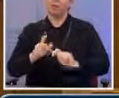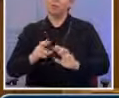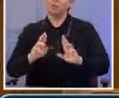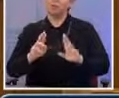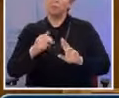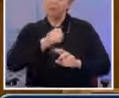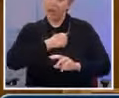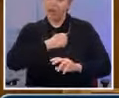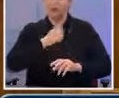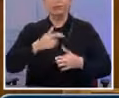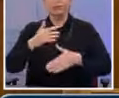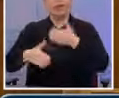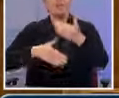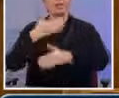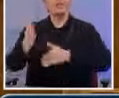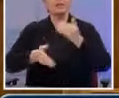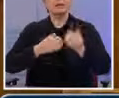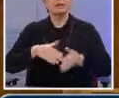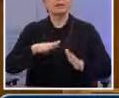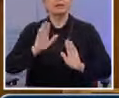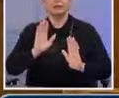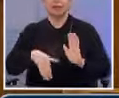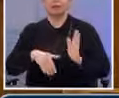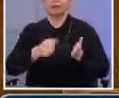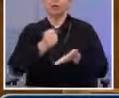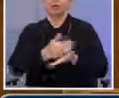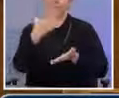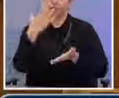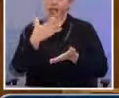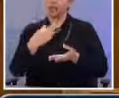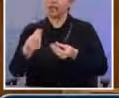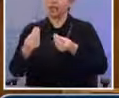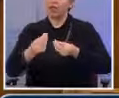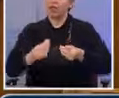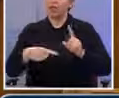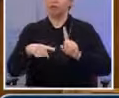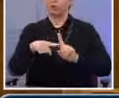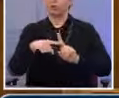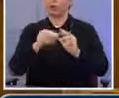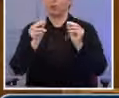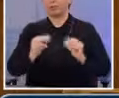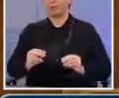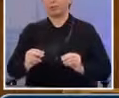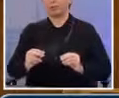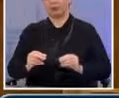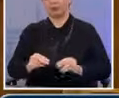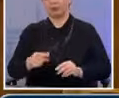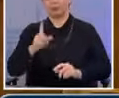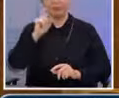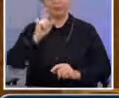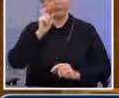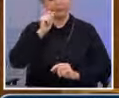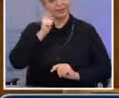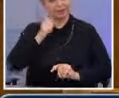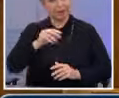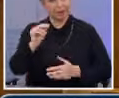σύντομα θα οδηγηθεί σε ένα θετικό αποτέλεσμα. Κυρίες και κύριοι βουλευτές, σας καλώ